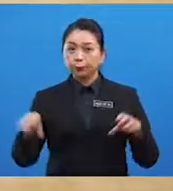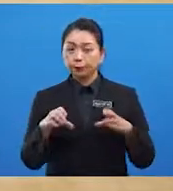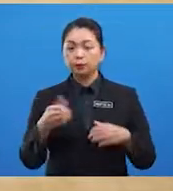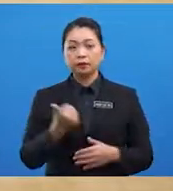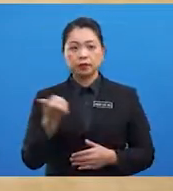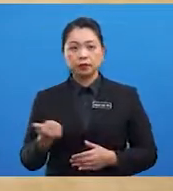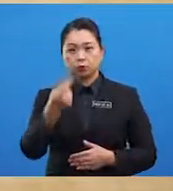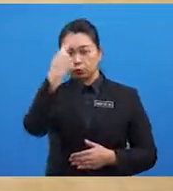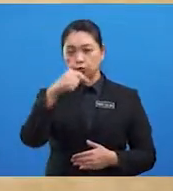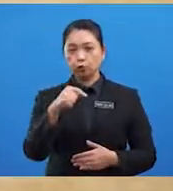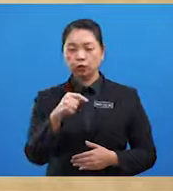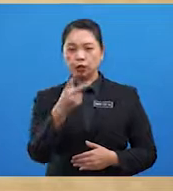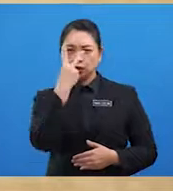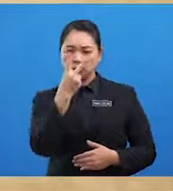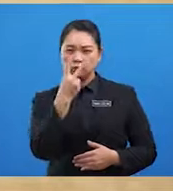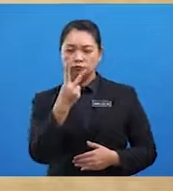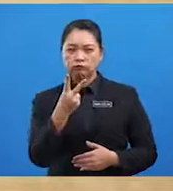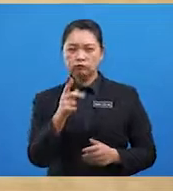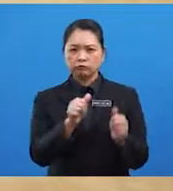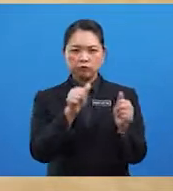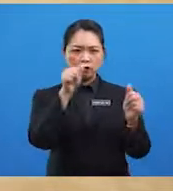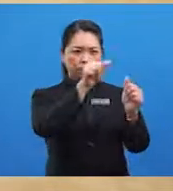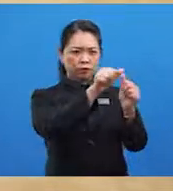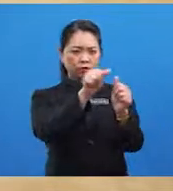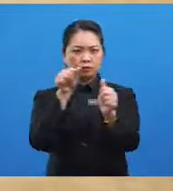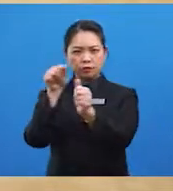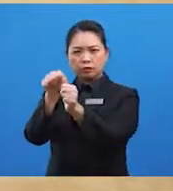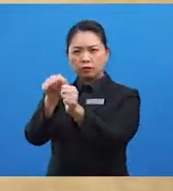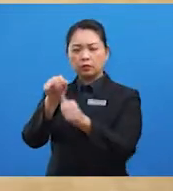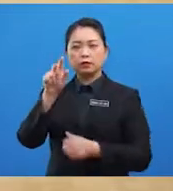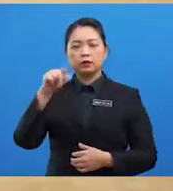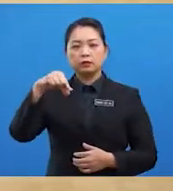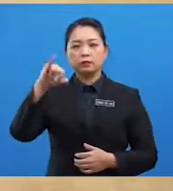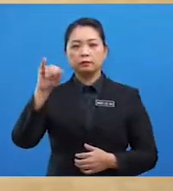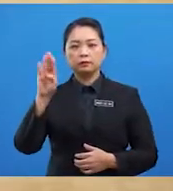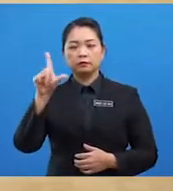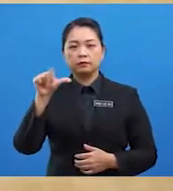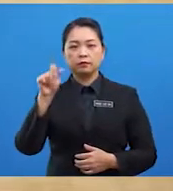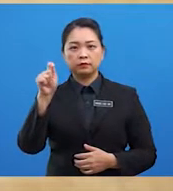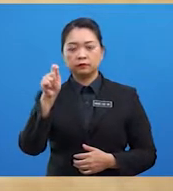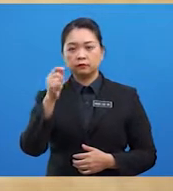untuk menentukan arah Qiblat yang dinamakan Al-Buslah